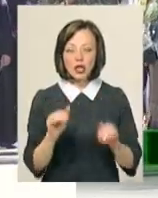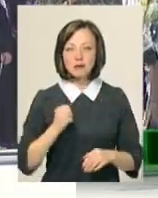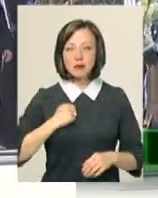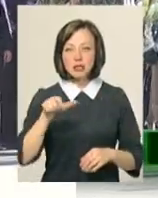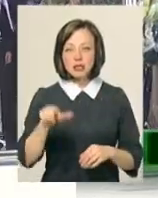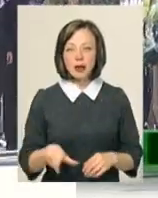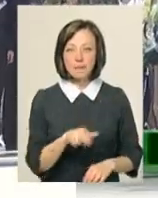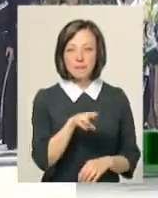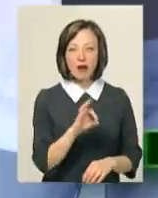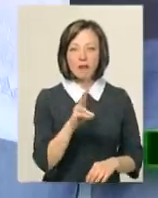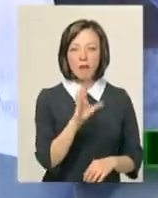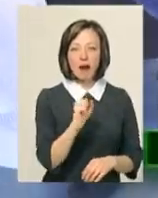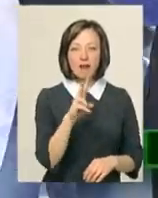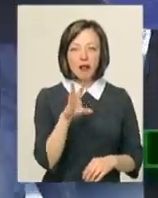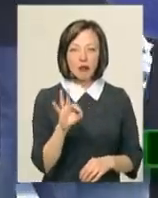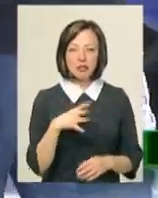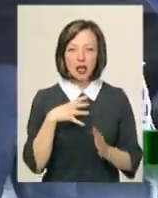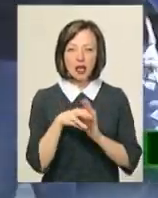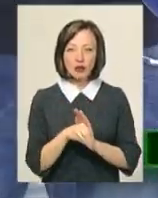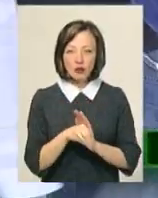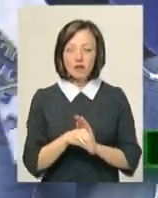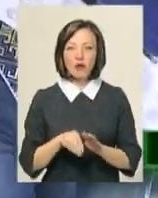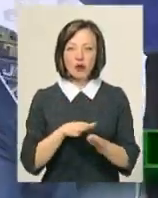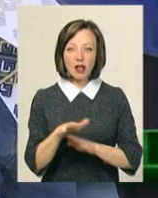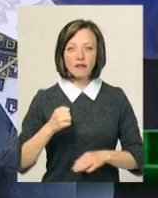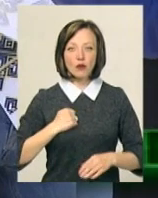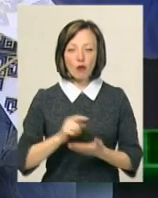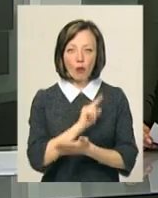Павлом Королем, який загинув під час виконання військового обов'язку.